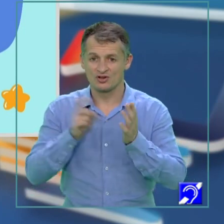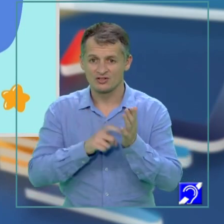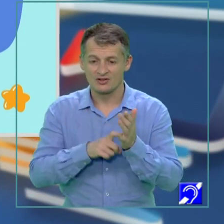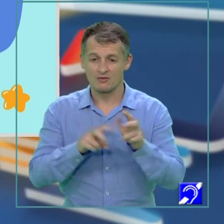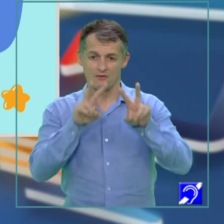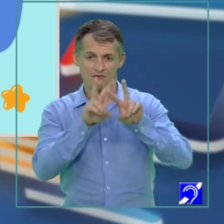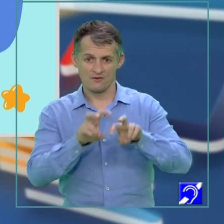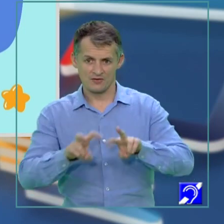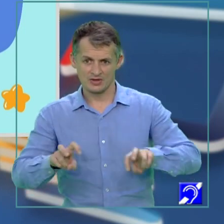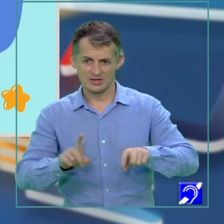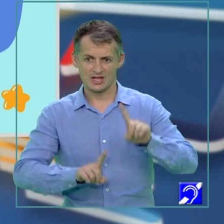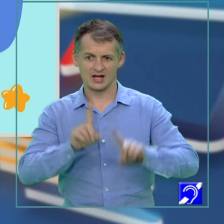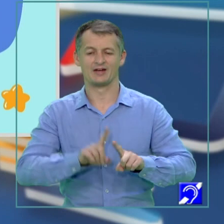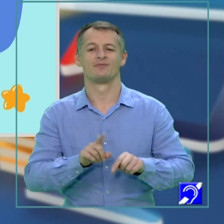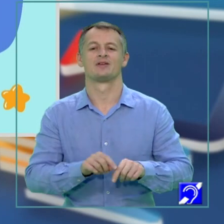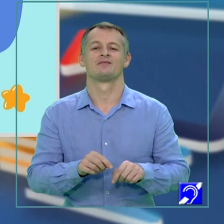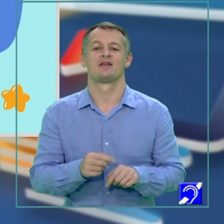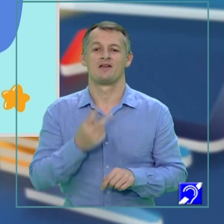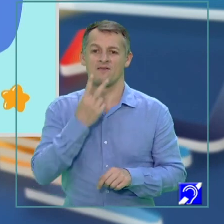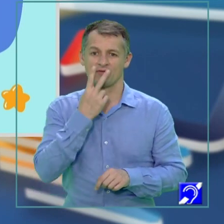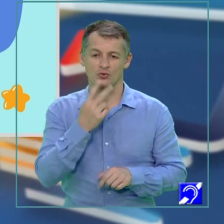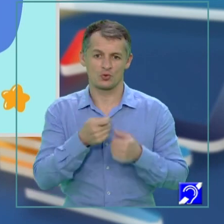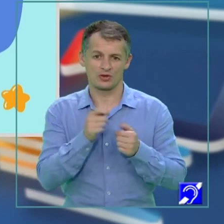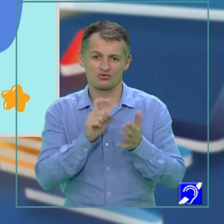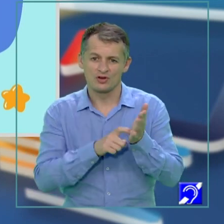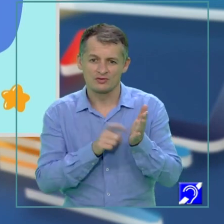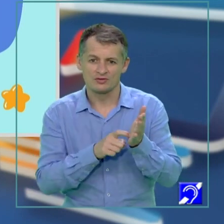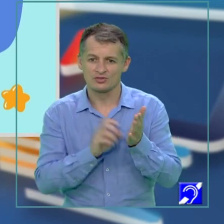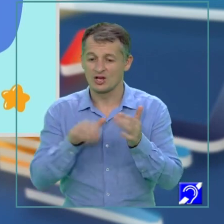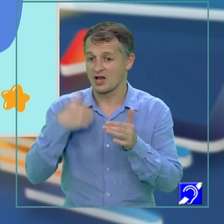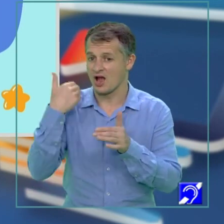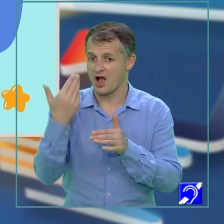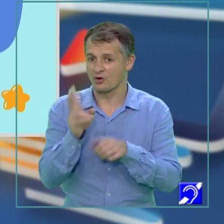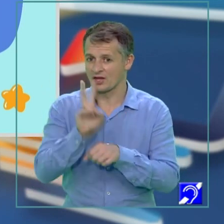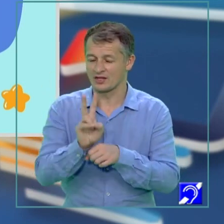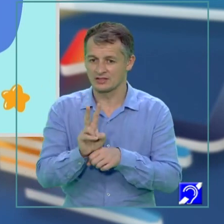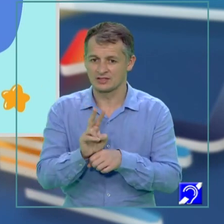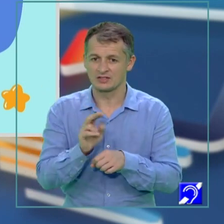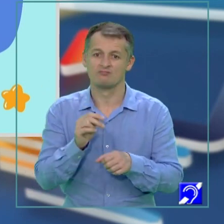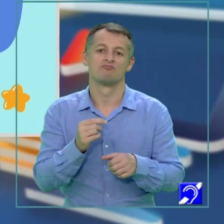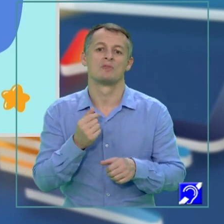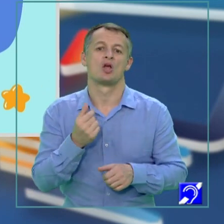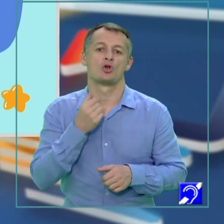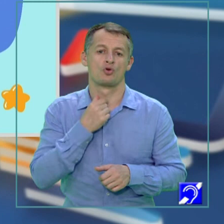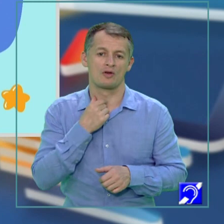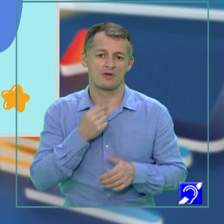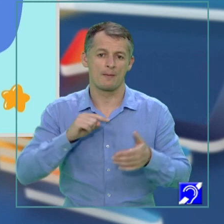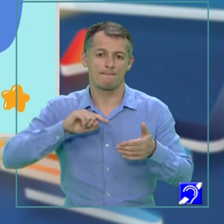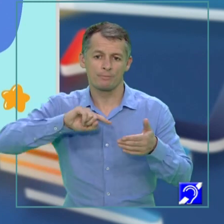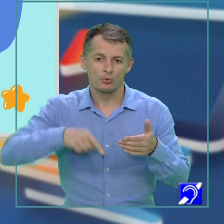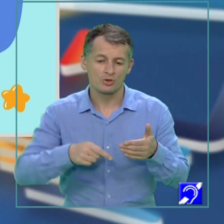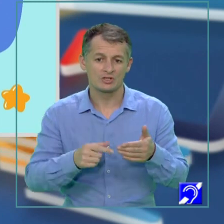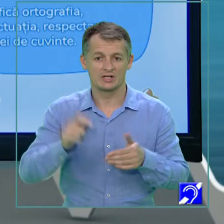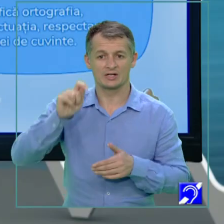dacă ai rezolvat toate cerințele și acordă atenție ortografiei, punctuației și respectării